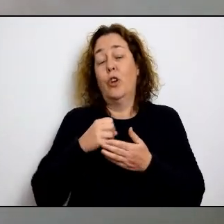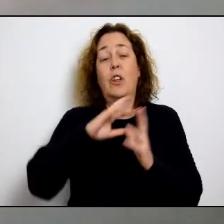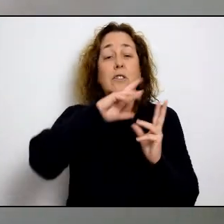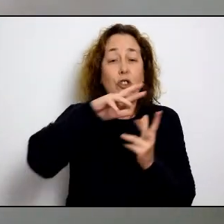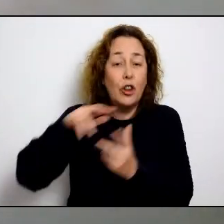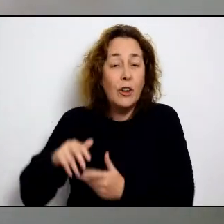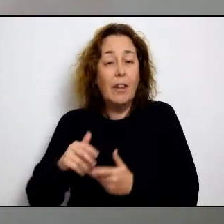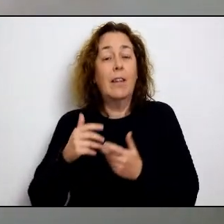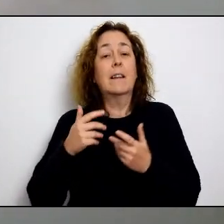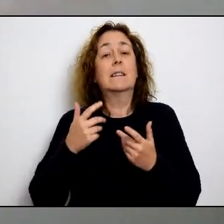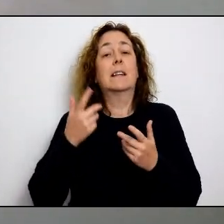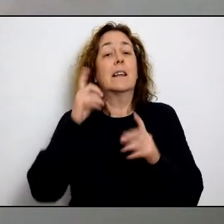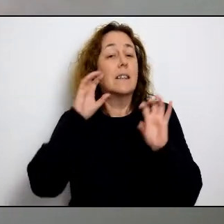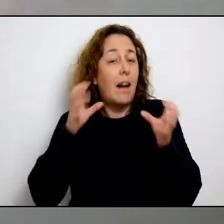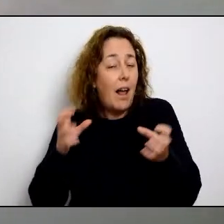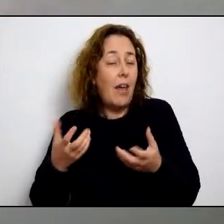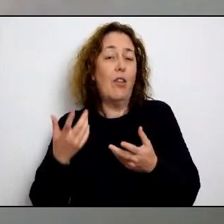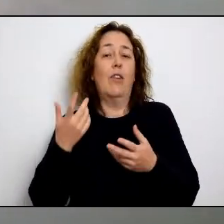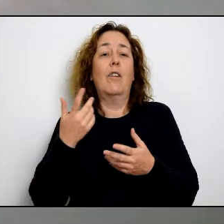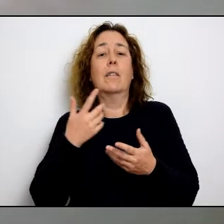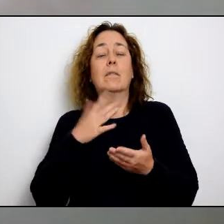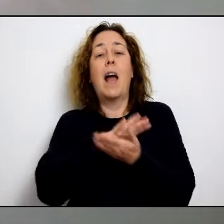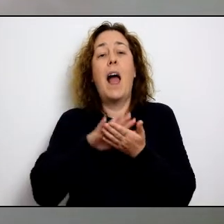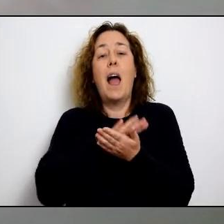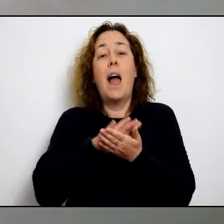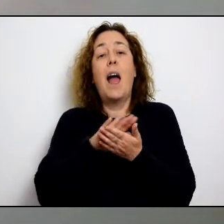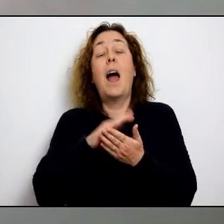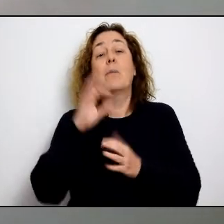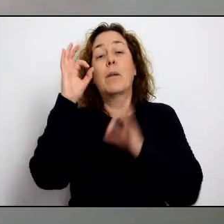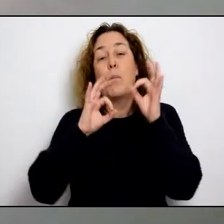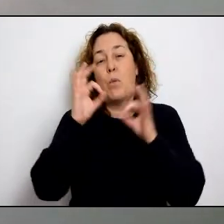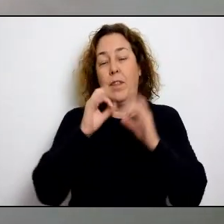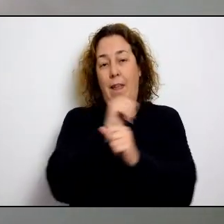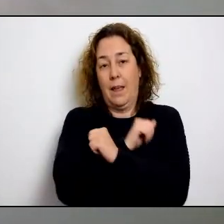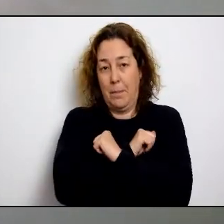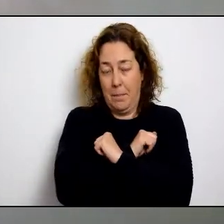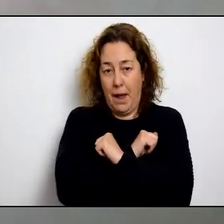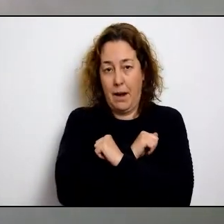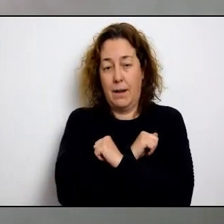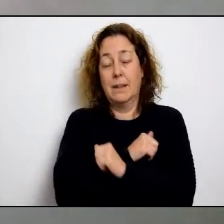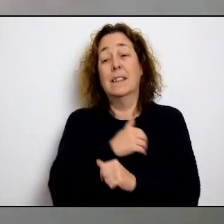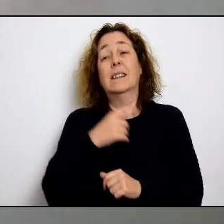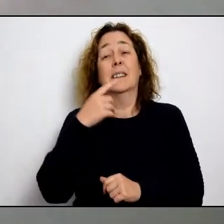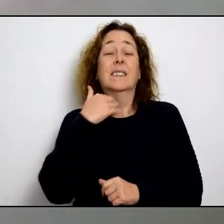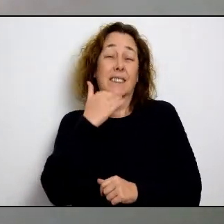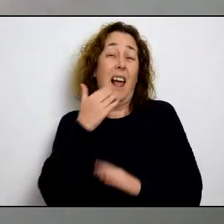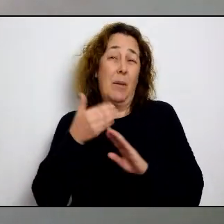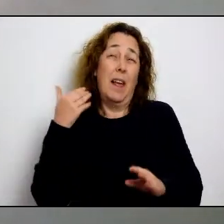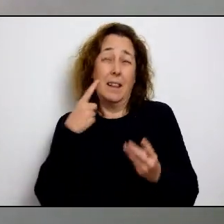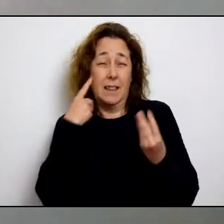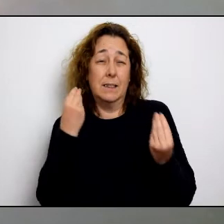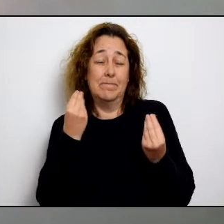màxim quant avui, el diari i tots els titulars, els diferents noticiaris i també de les ràdios,